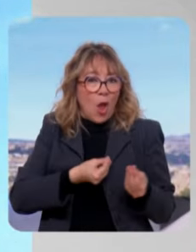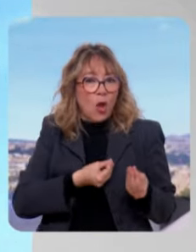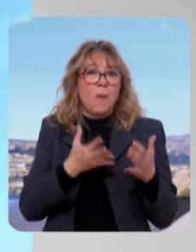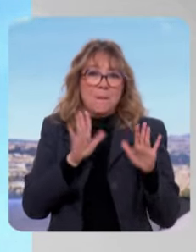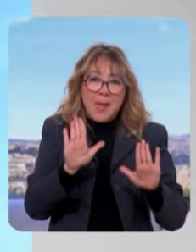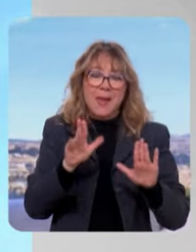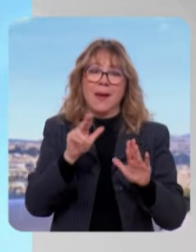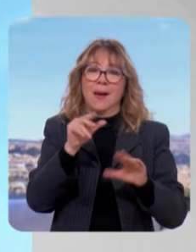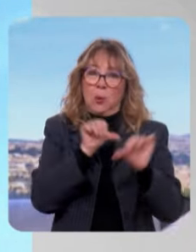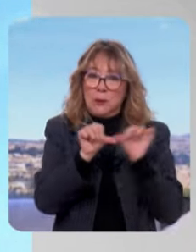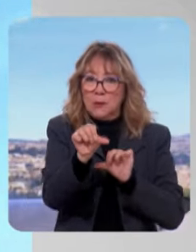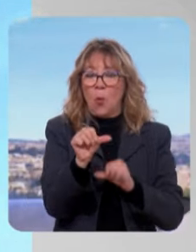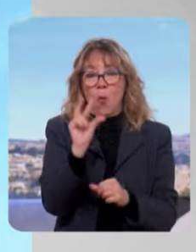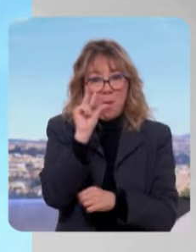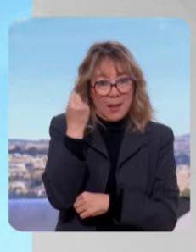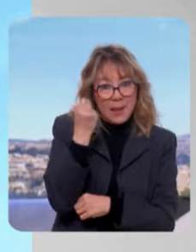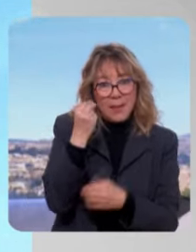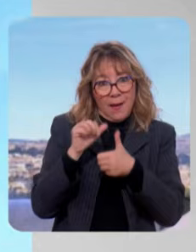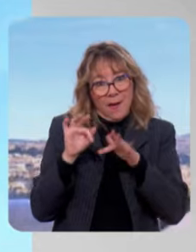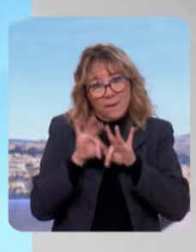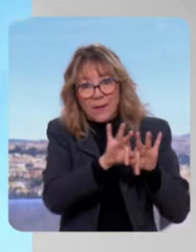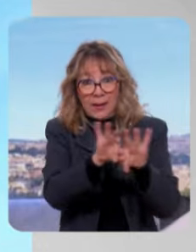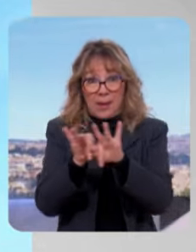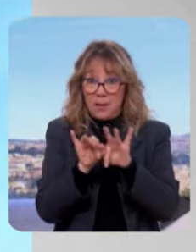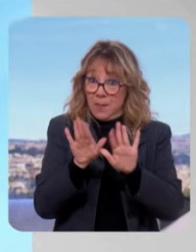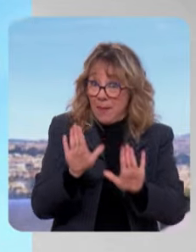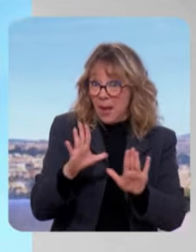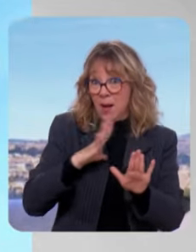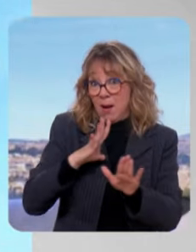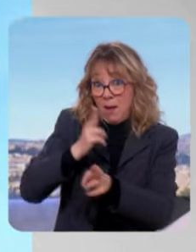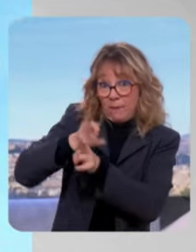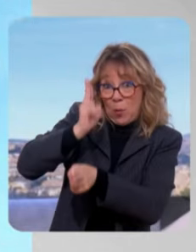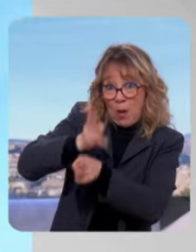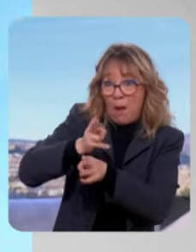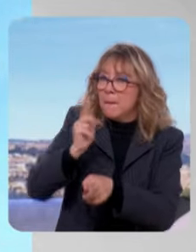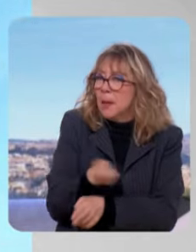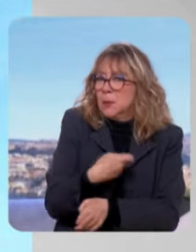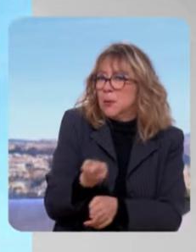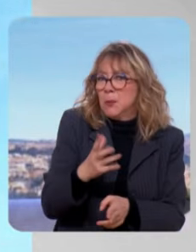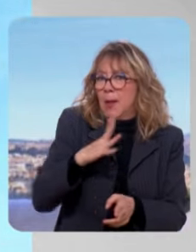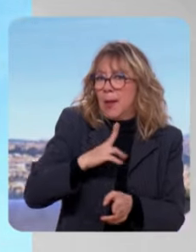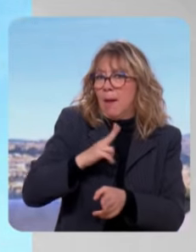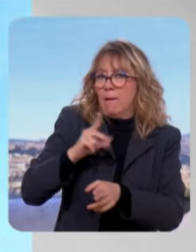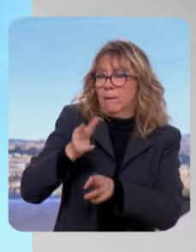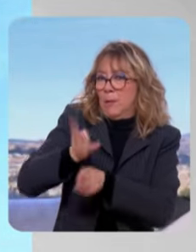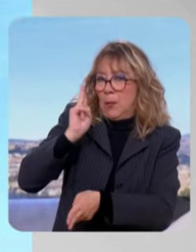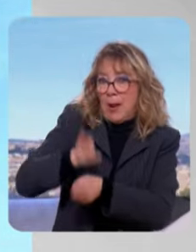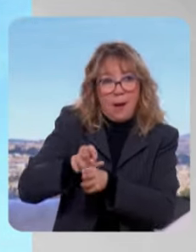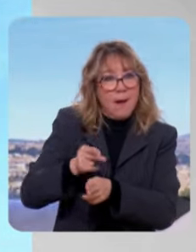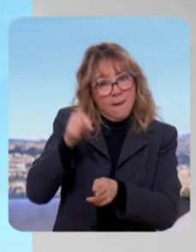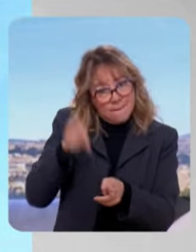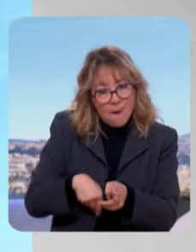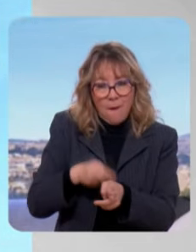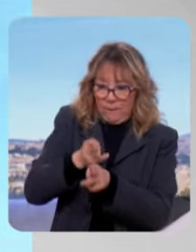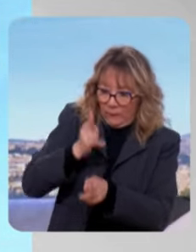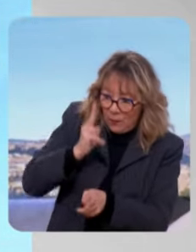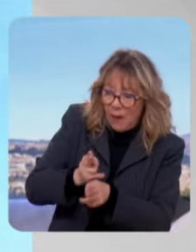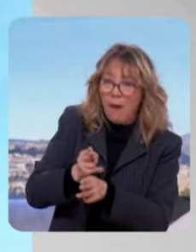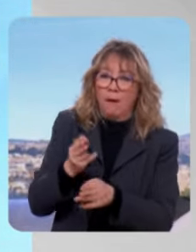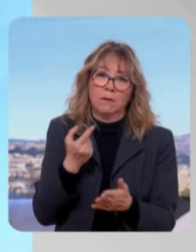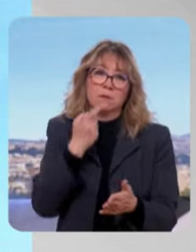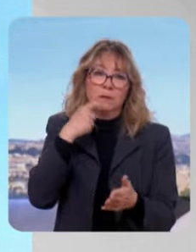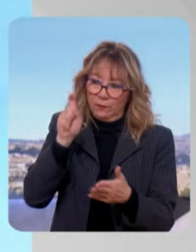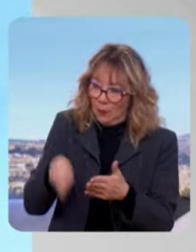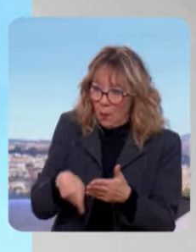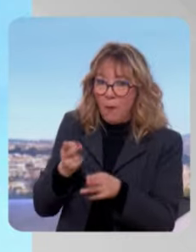fraternité, mais qu'il faut aussi se dire que nous avons des frontières. Sauf preuve du contraire, un État a toujours eu des frontières. Et donc, bien évidemment, qu'il faut que dans ces frontières, on